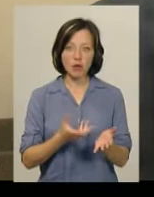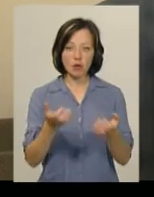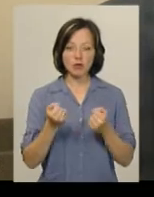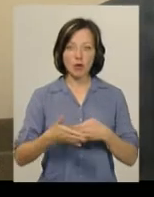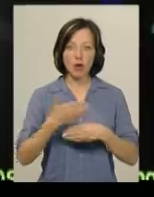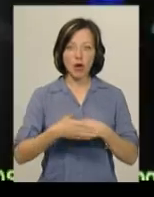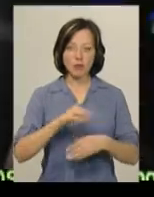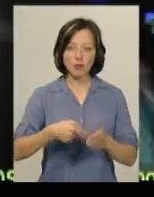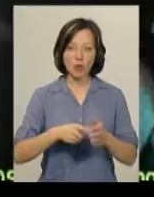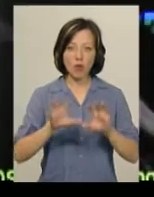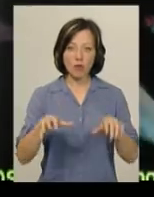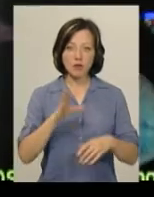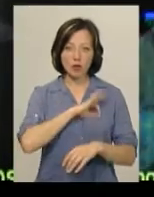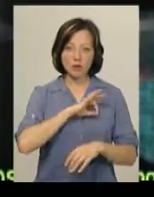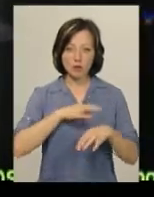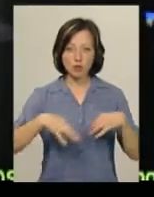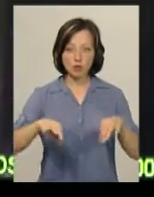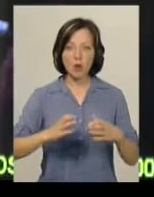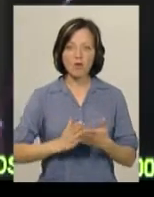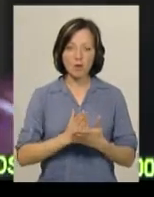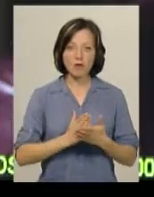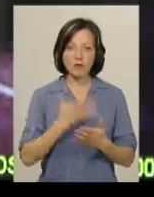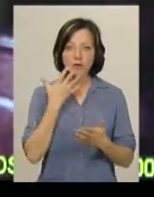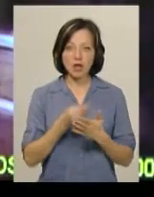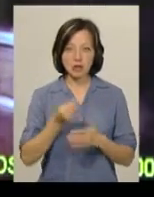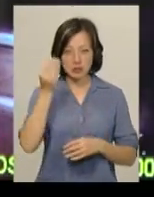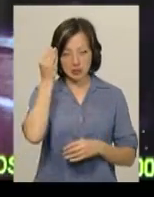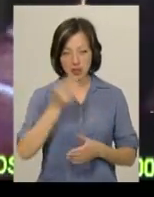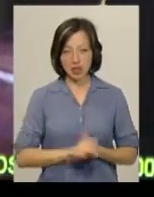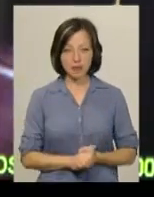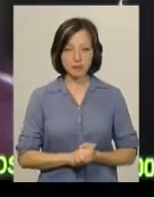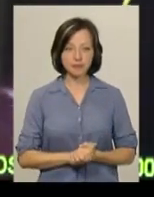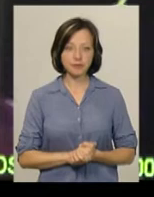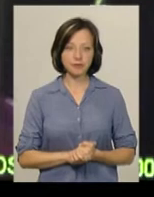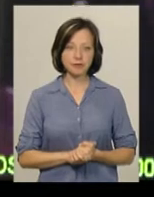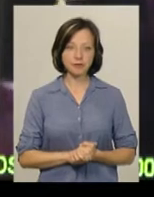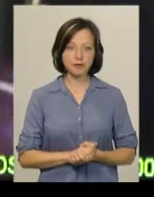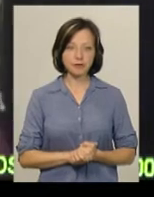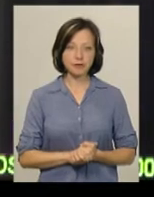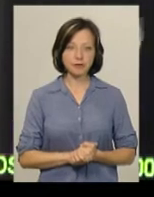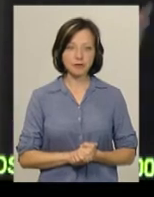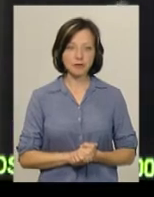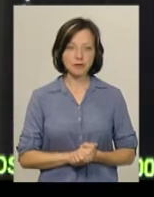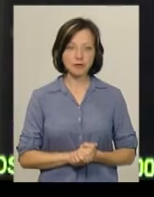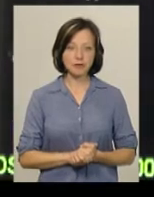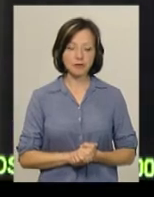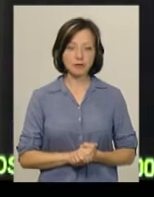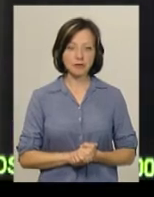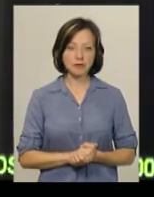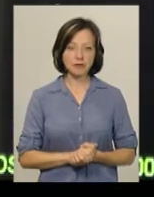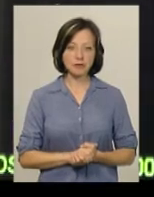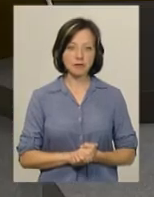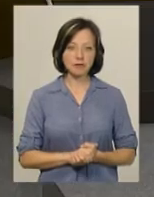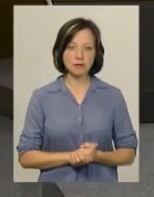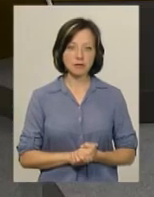доган від міського голови за користування службовим авто у власних цілях. Дарина Денисенко, Володимир Паламар, Юрій Чорний, Новини, Поділя, Центр.